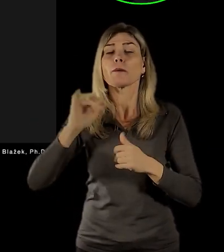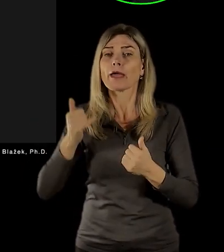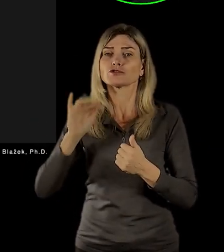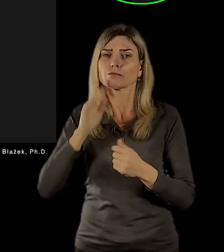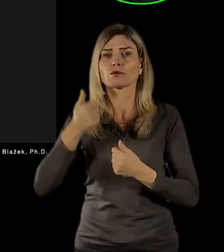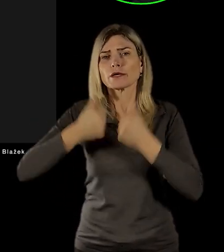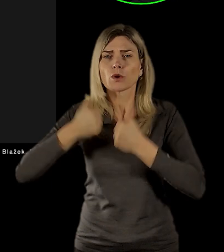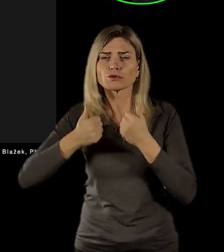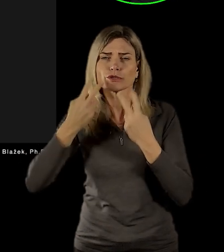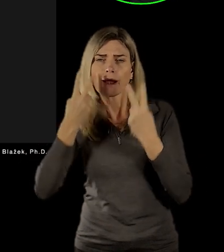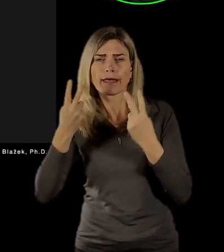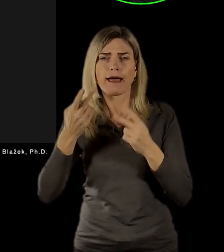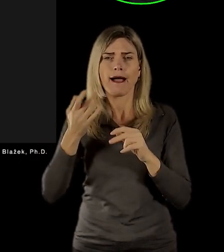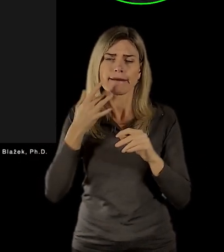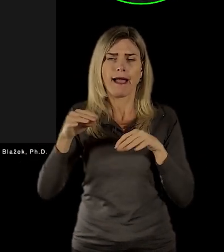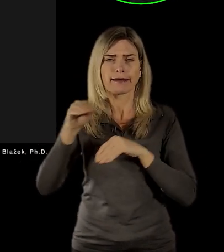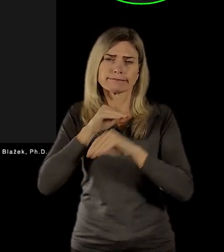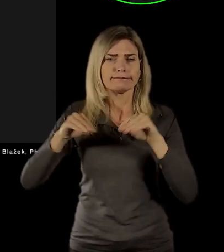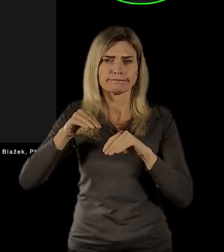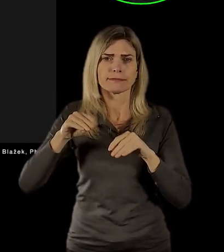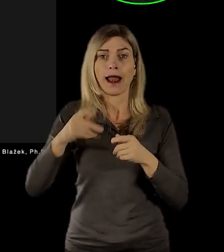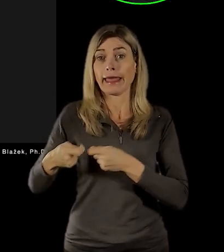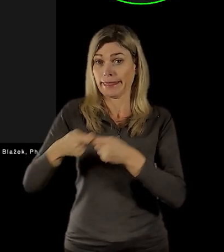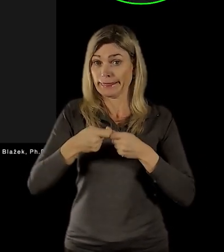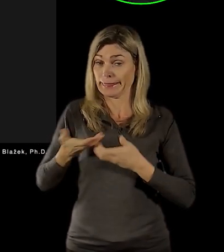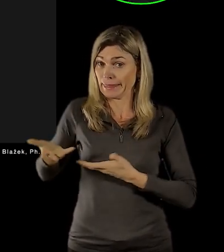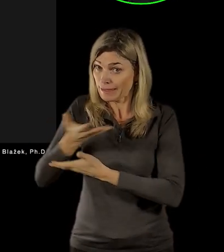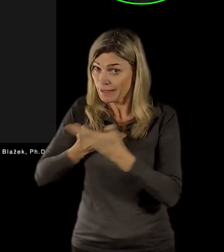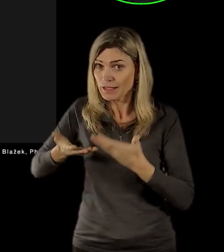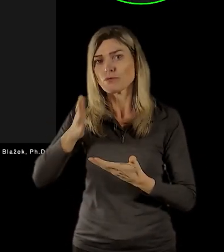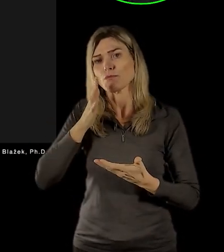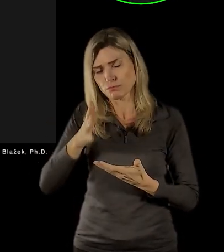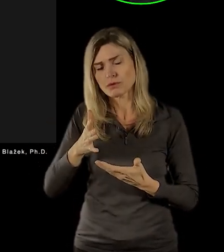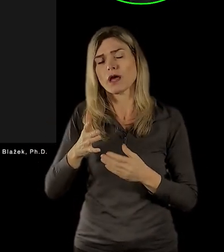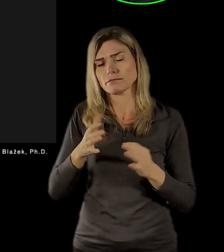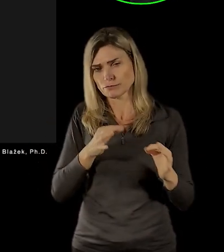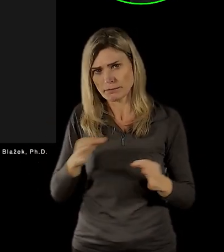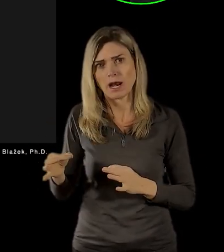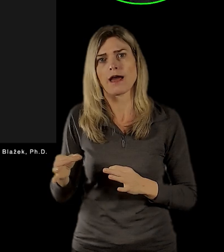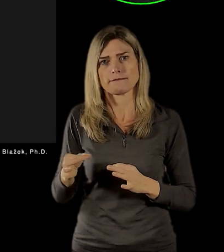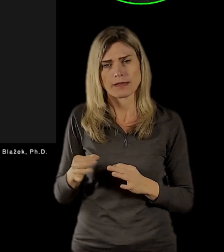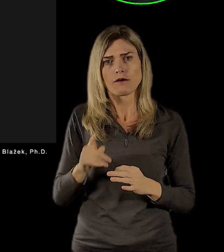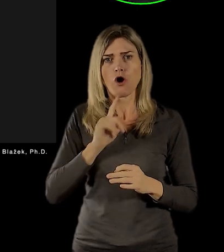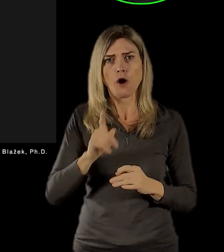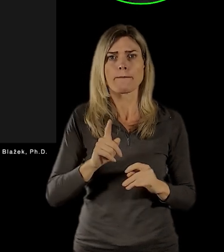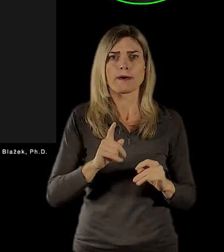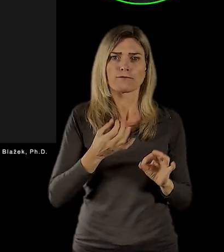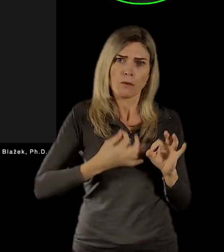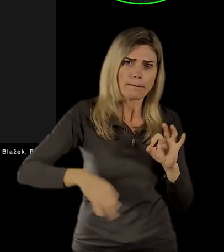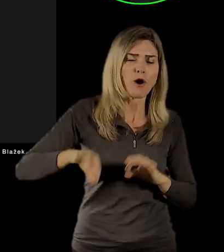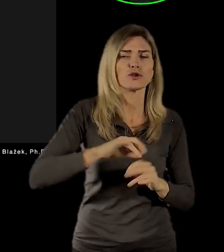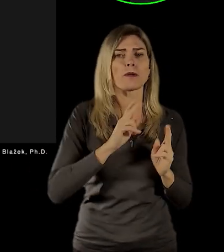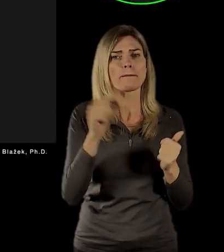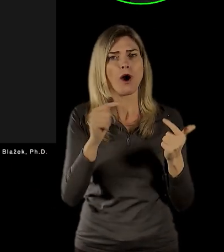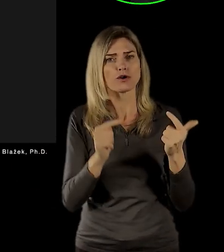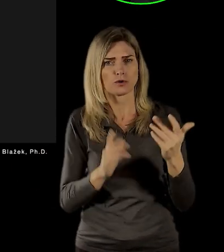s pomocí celého týmu, abychom připravili to libreto poměrně podrobné, i vzhledem